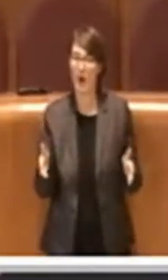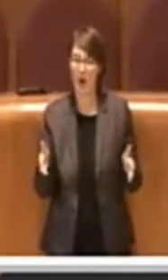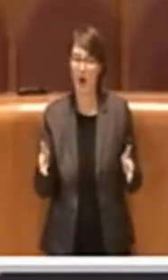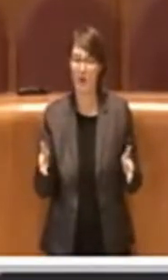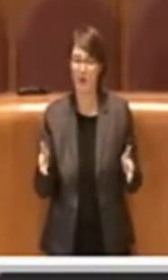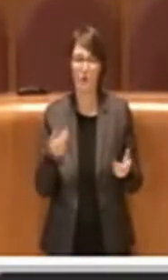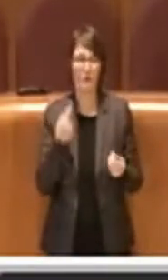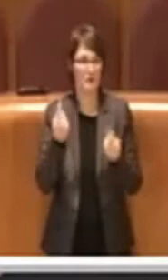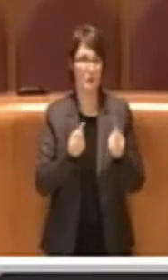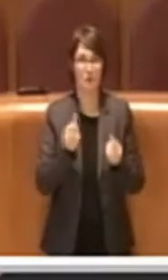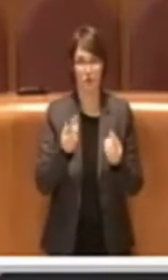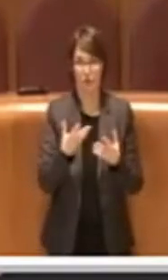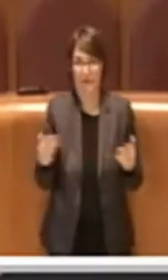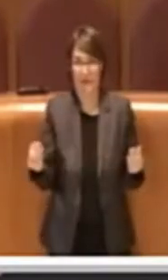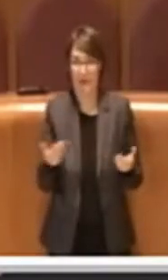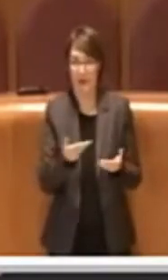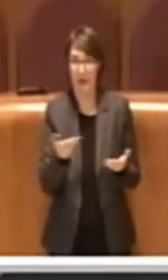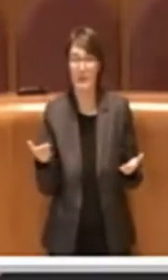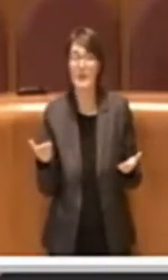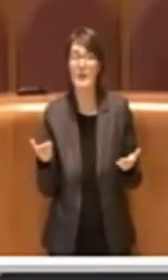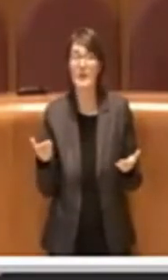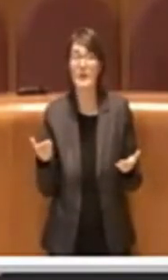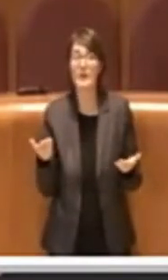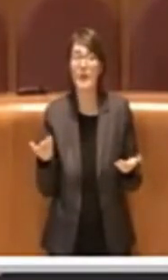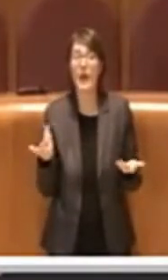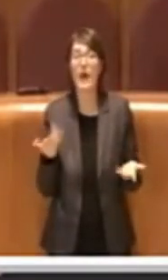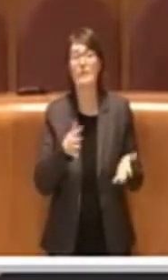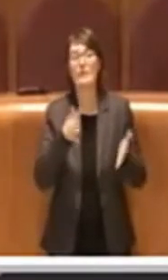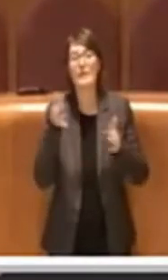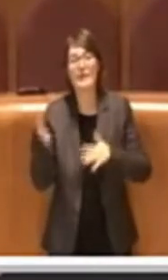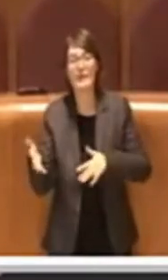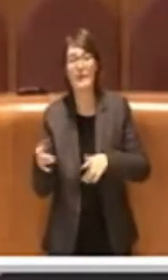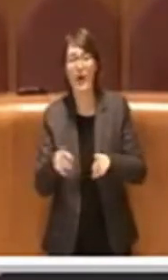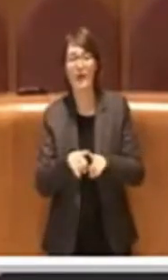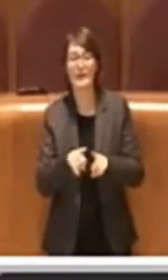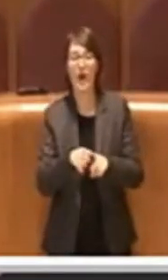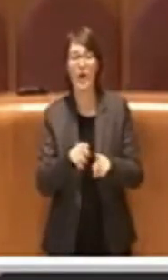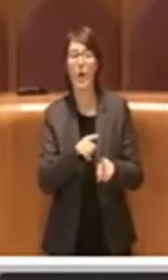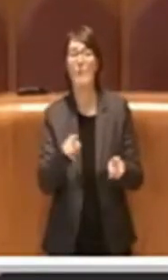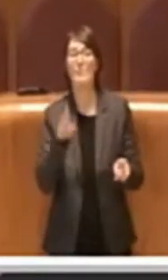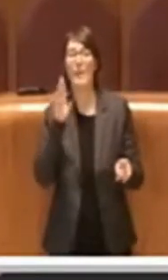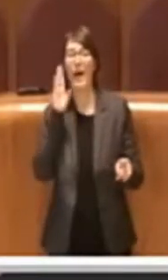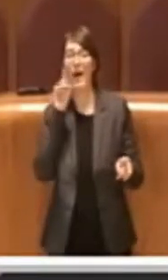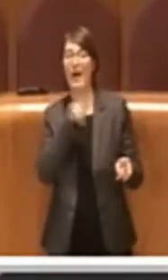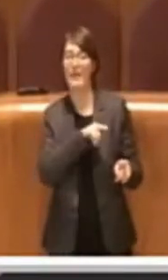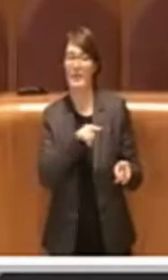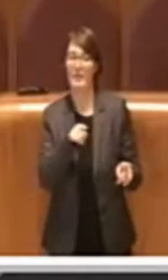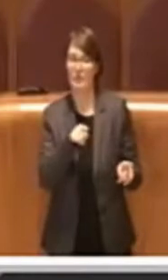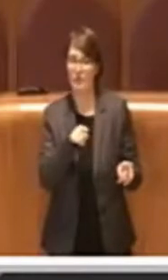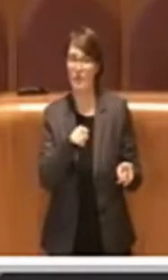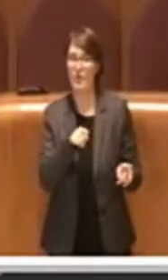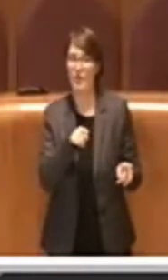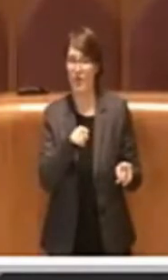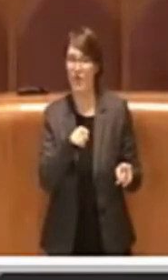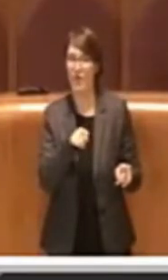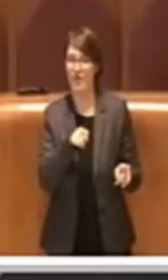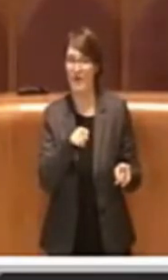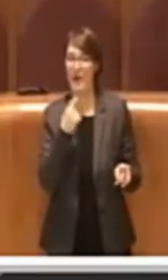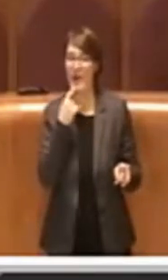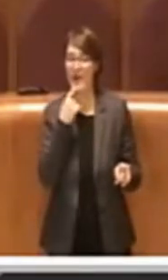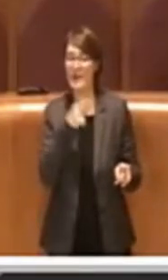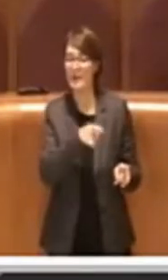e diventerebbe un deterrente incredibile per tutte quelle persone che